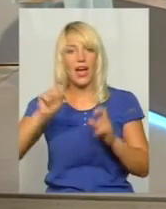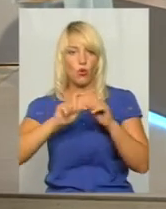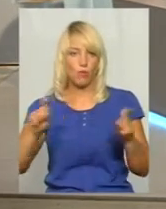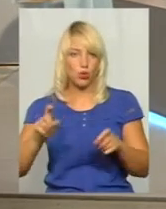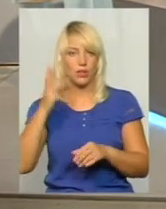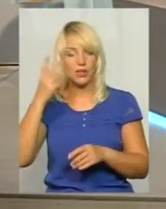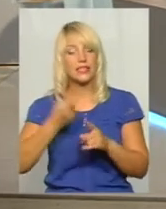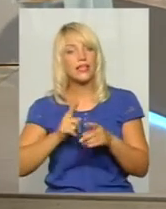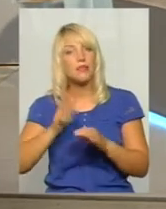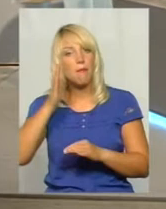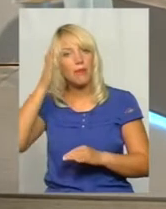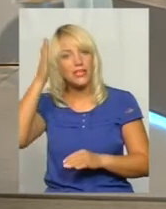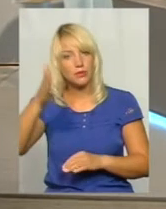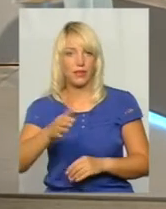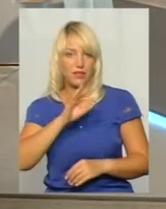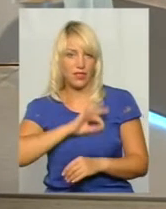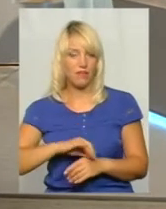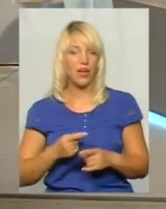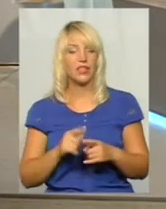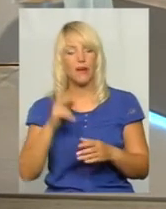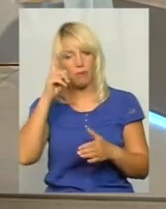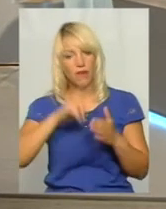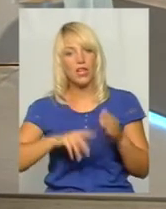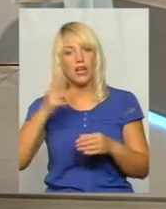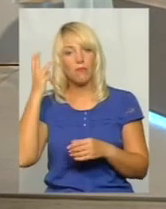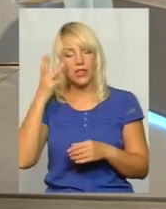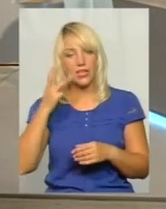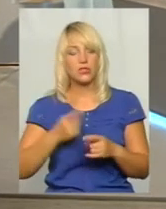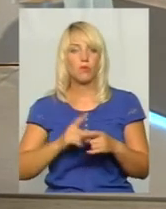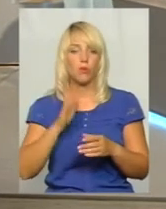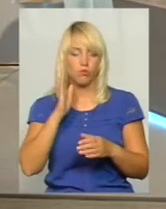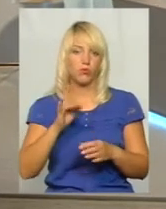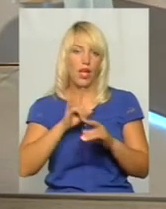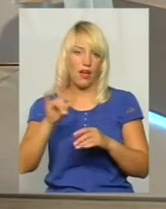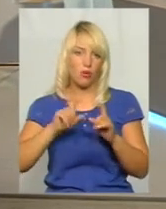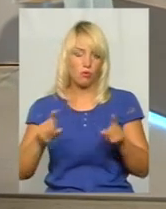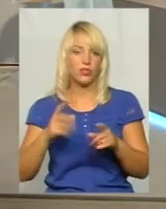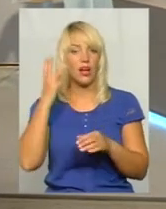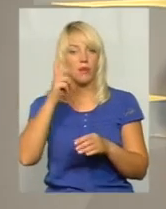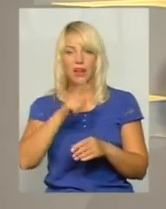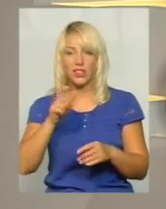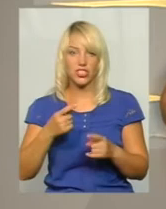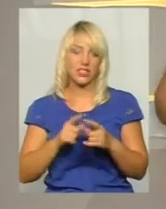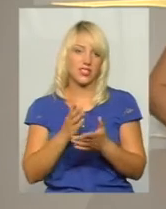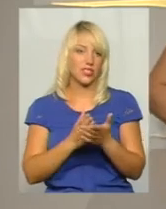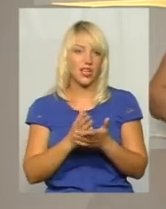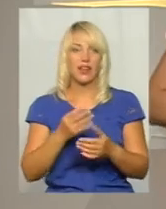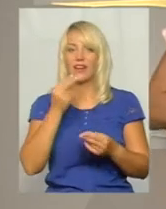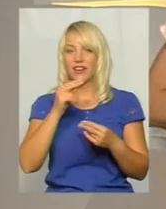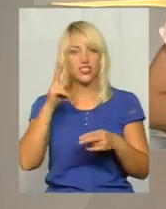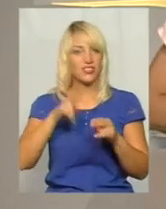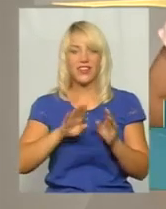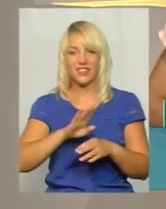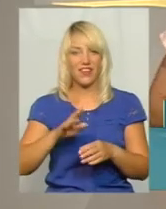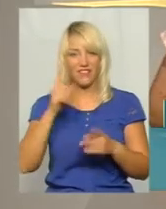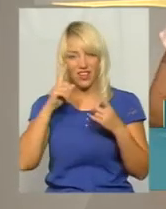перспектива. І я впевнений, що аеропорт Хмельницькому буде, бо хмельничани на це заслуговують. Ну, кращого завершення не вигадаєш. Дякую